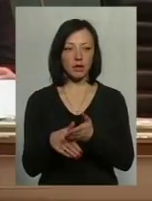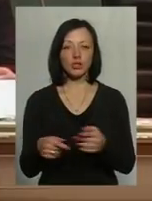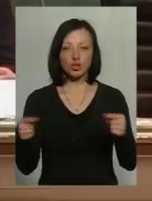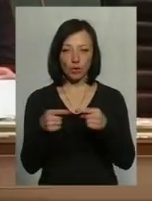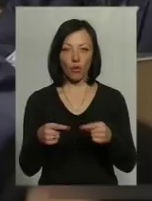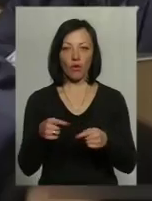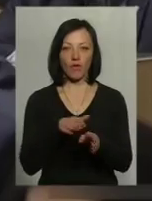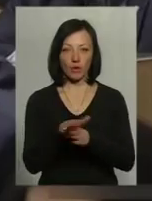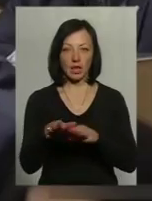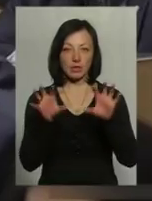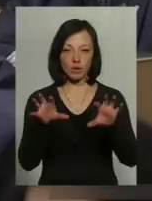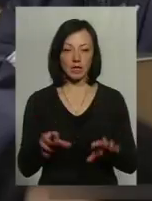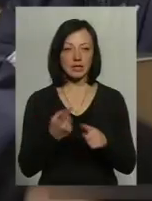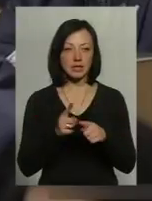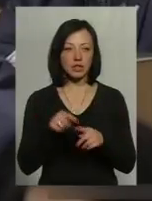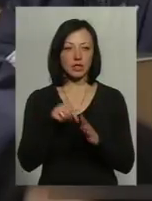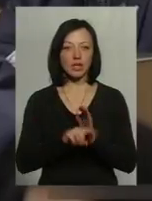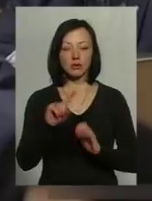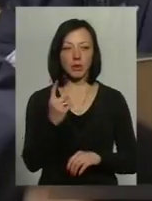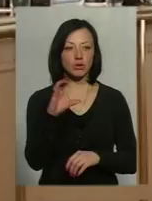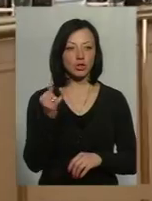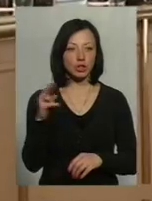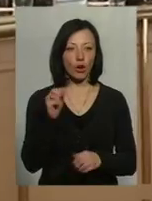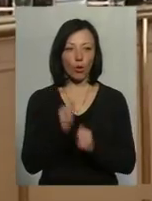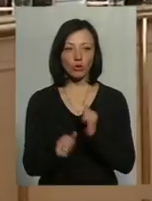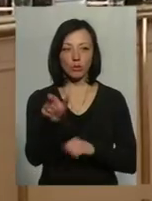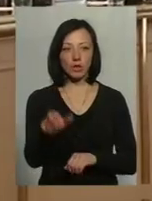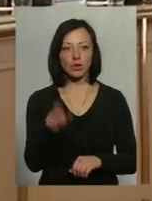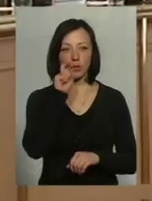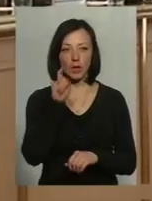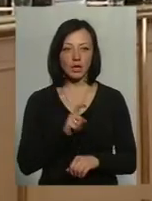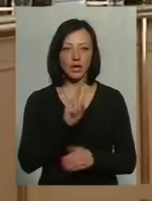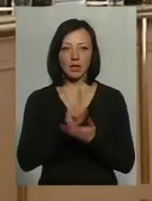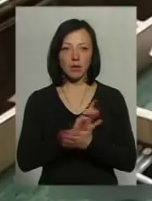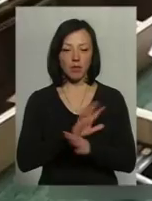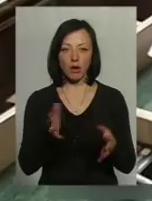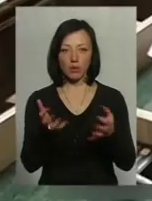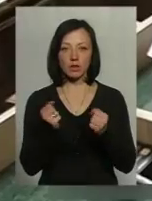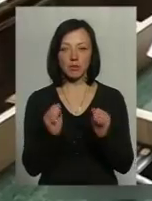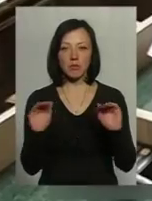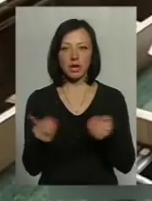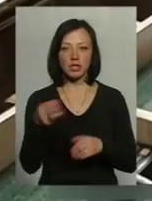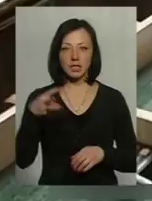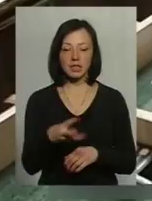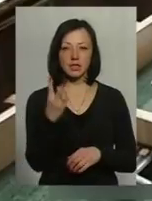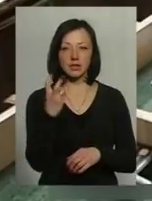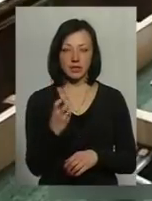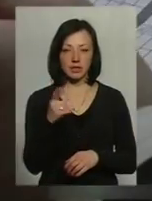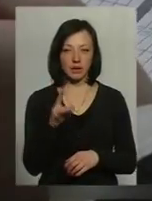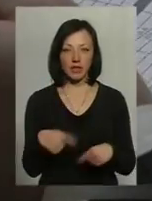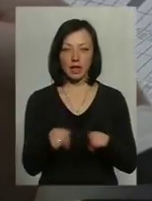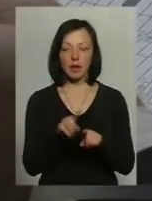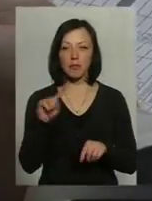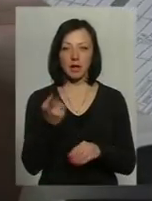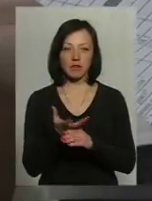Це означає, єдиниць 1 січня кожен громадянин України не має отримувати менше, ніж 3200 гривень. І такі